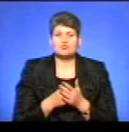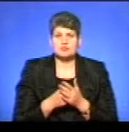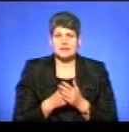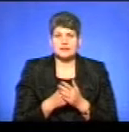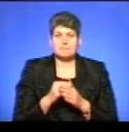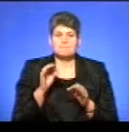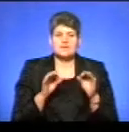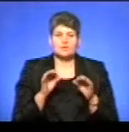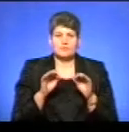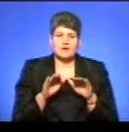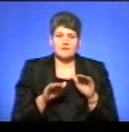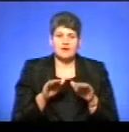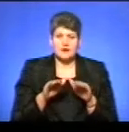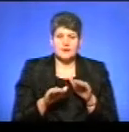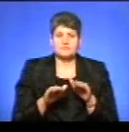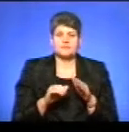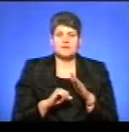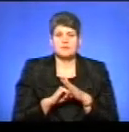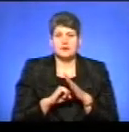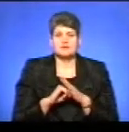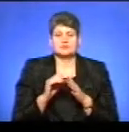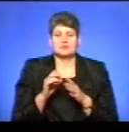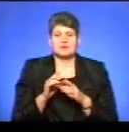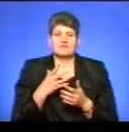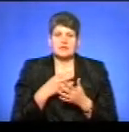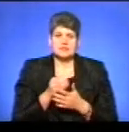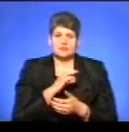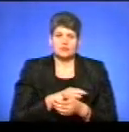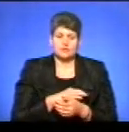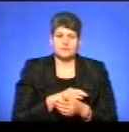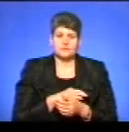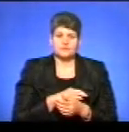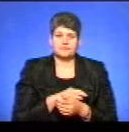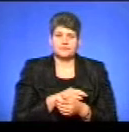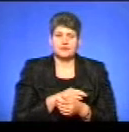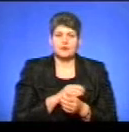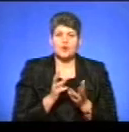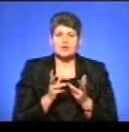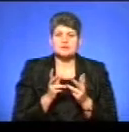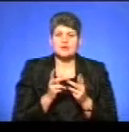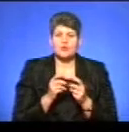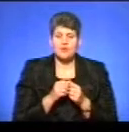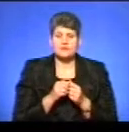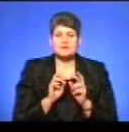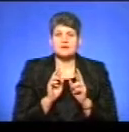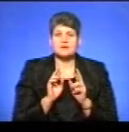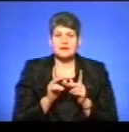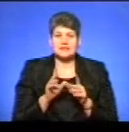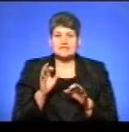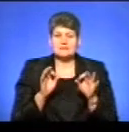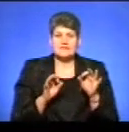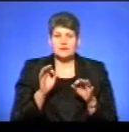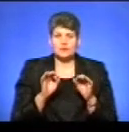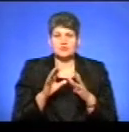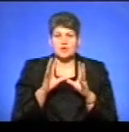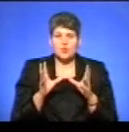питома вага базової реверсної дотації в власних доходах. Розраховується як співвідношення